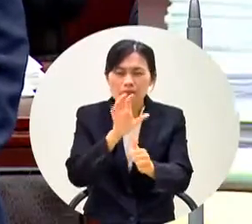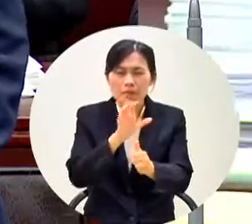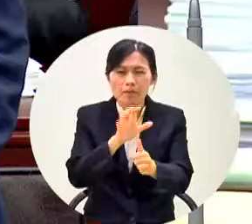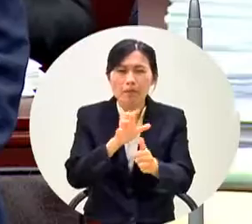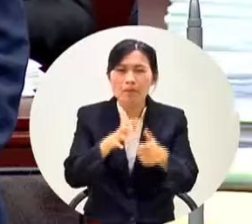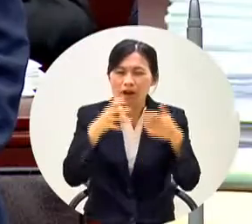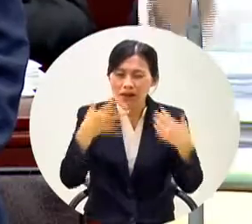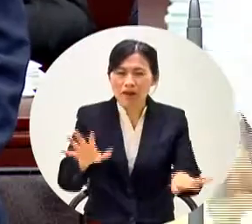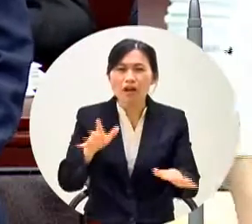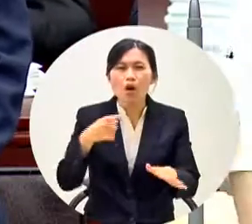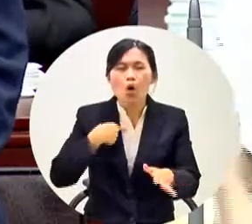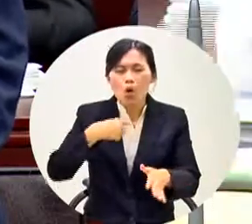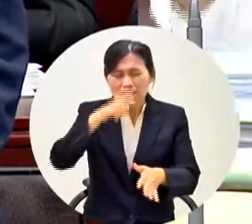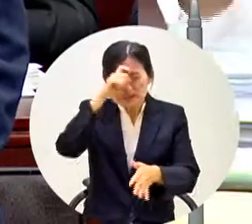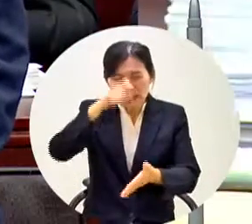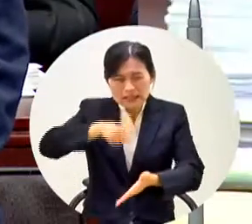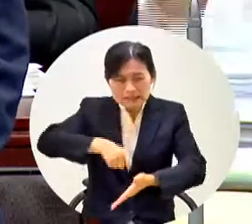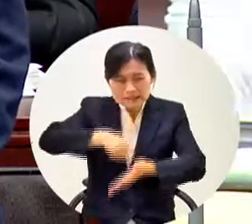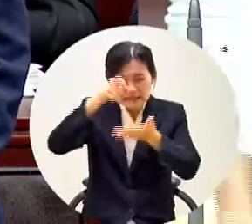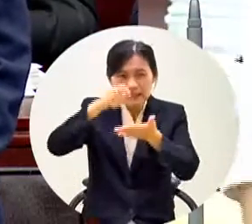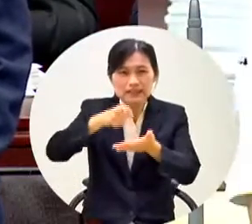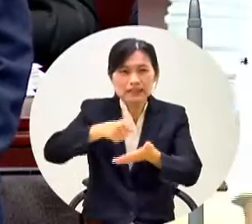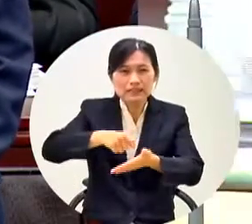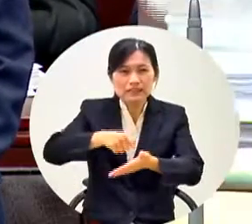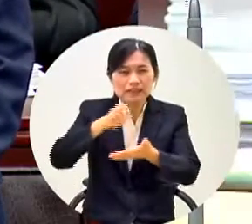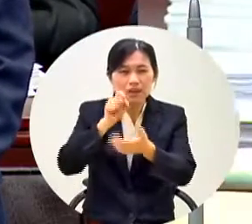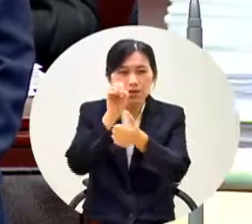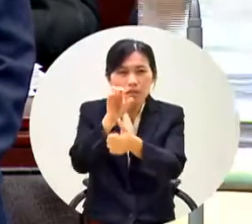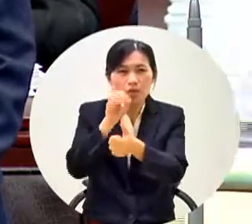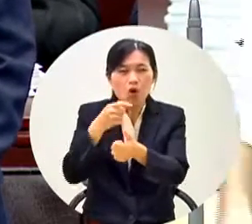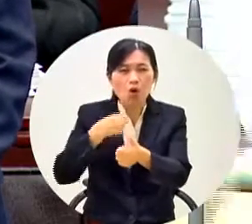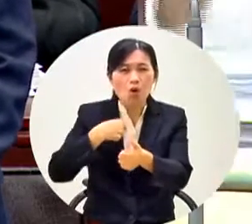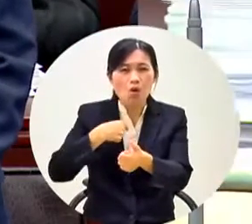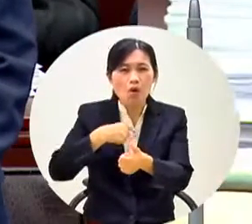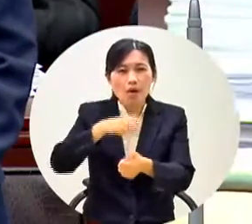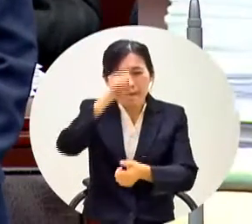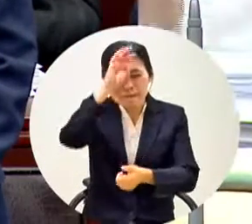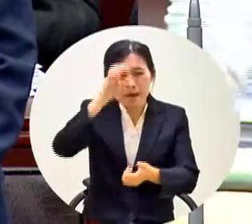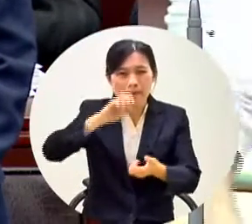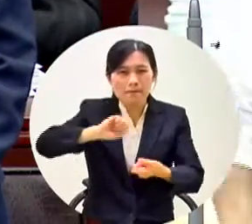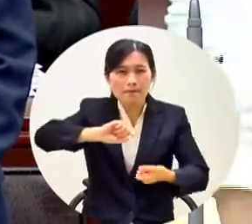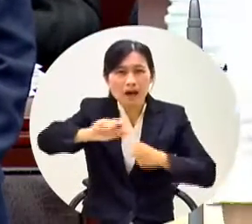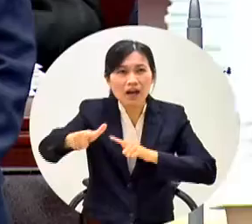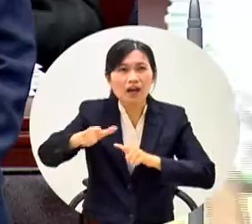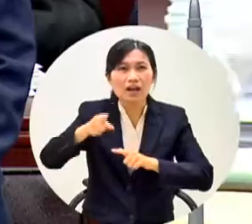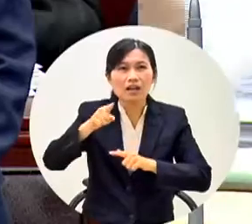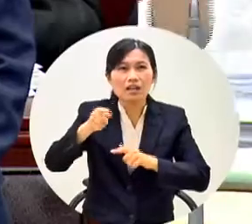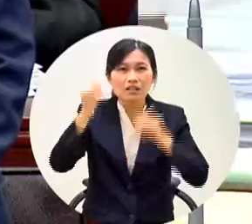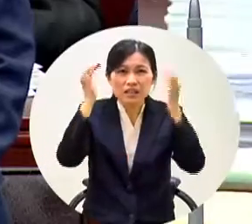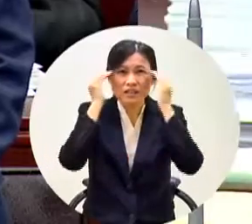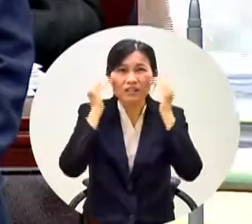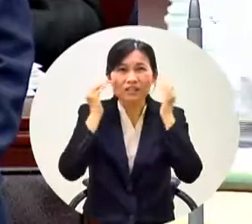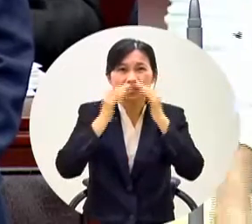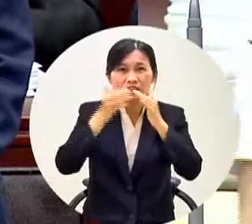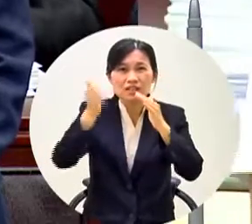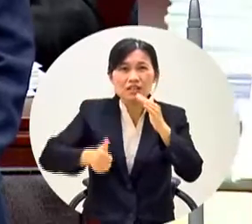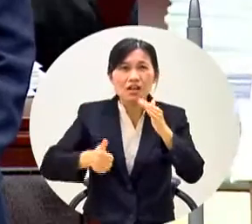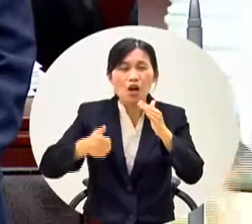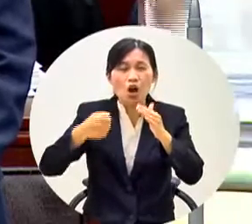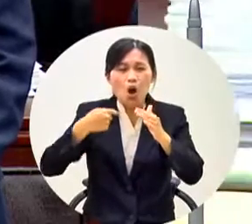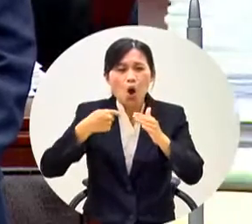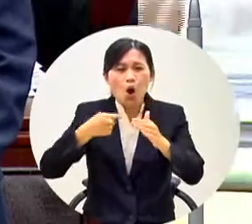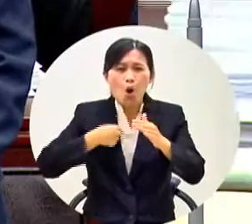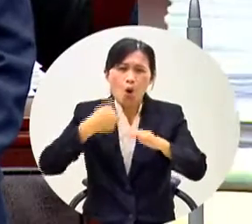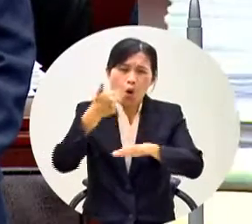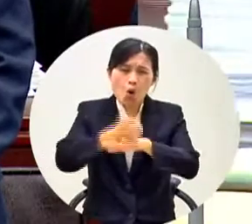我是要拿出說好的東西雖然我們不一樣政黨今天不來你韓市長做到市長我也為到國王請來